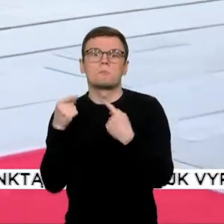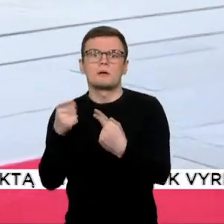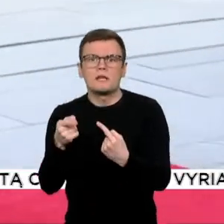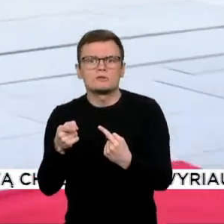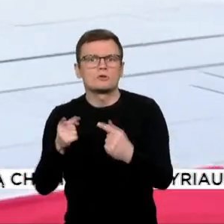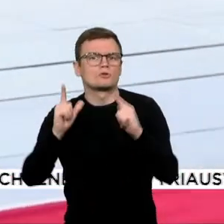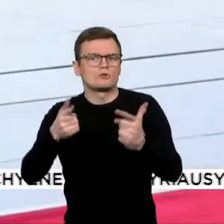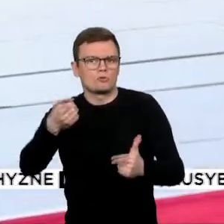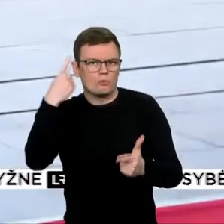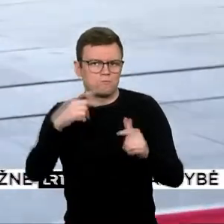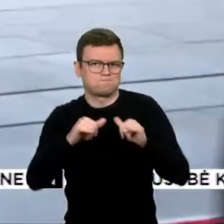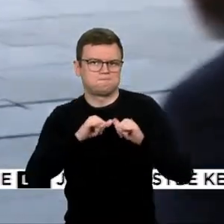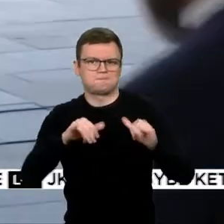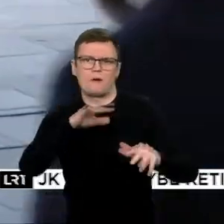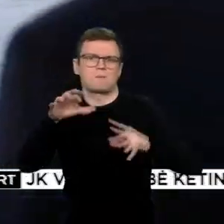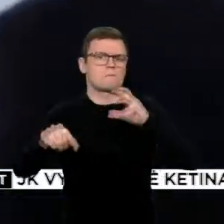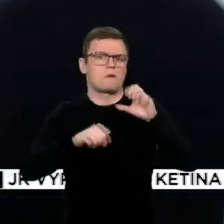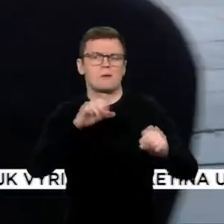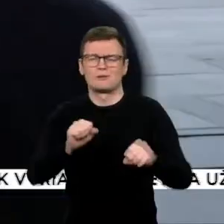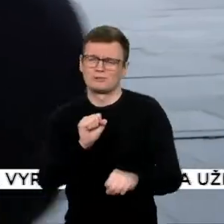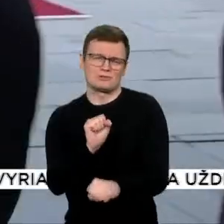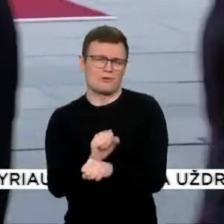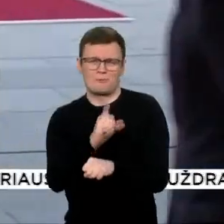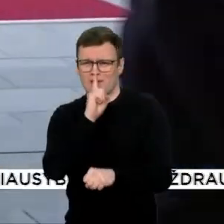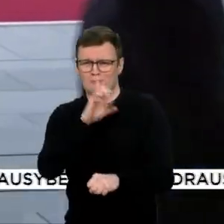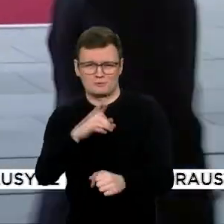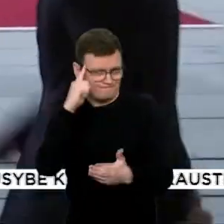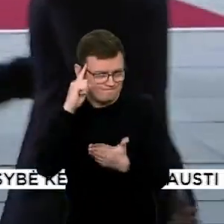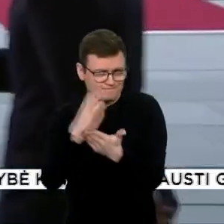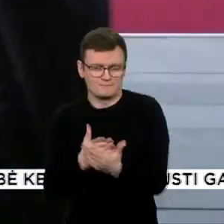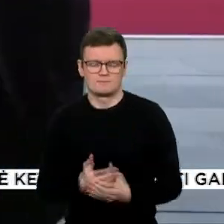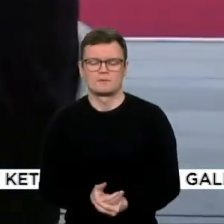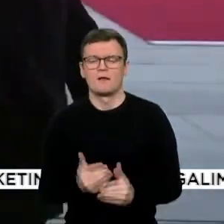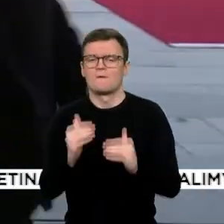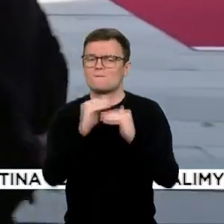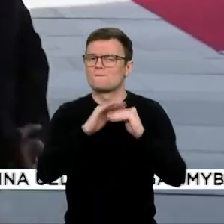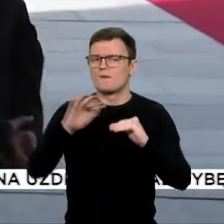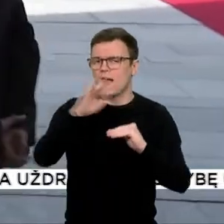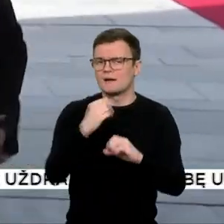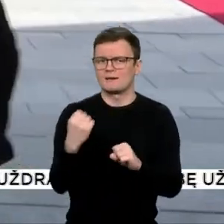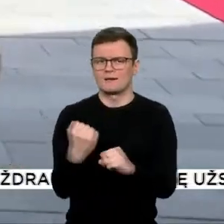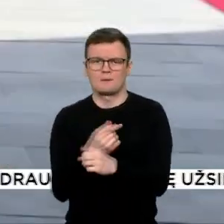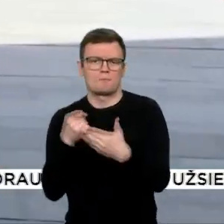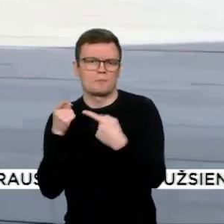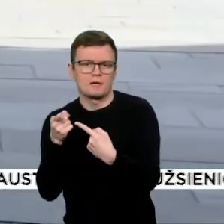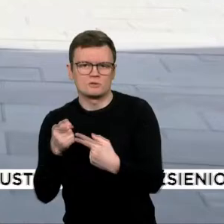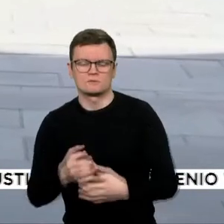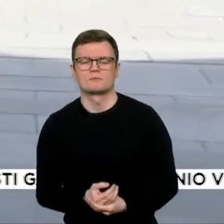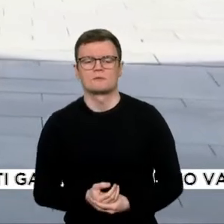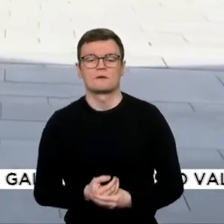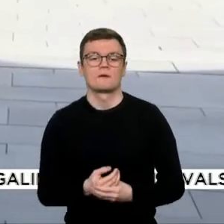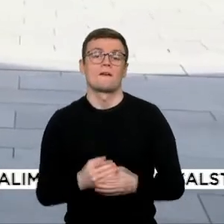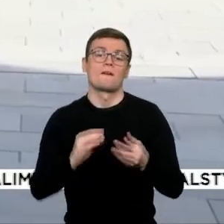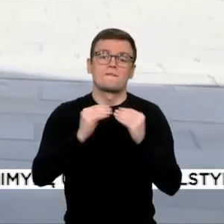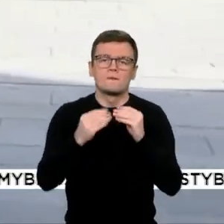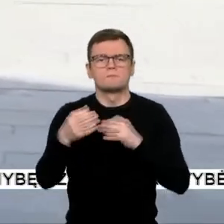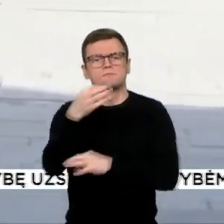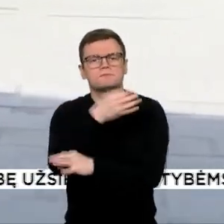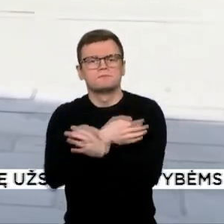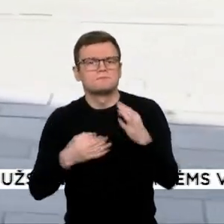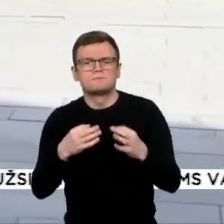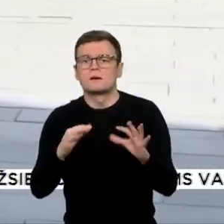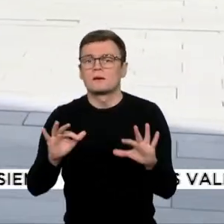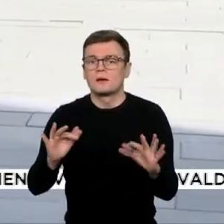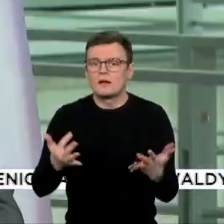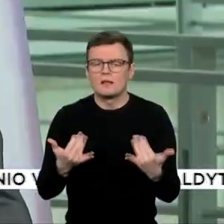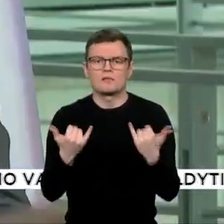ir nesustos. Vakarams esa atejo laikas priešintis. Po dėrybų Berliniais kartojo laikai tokie rimti, kad